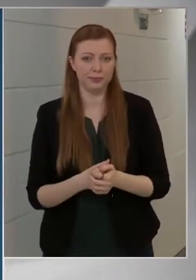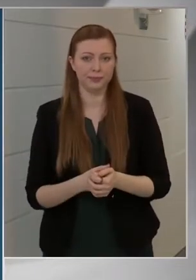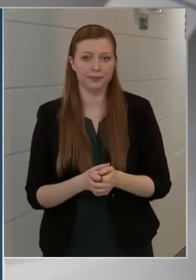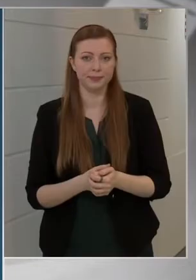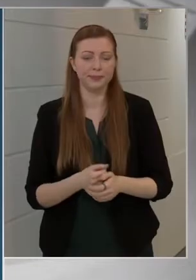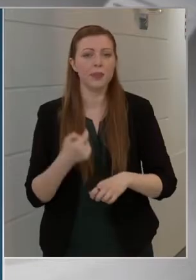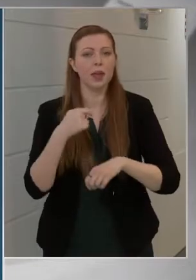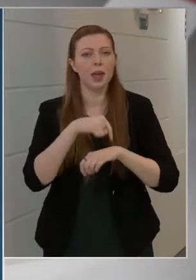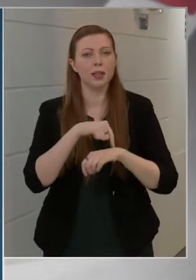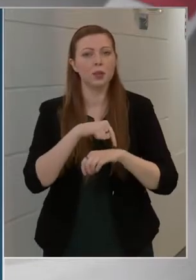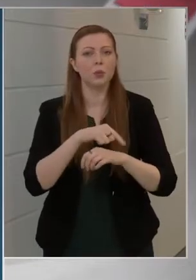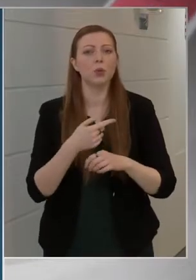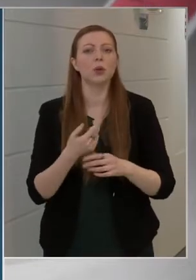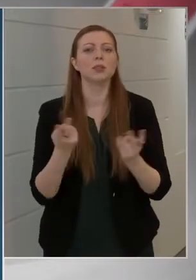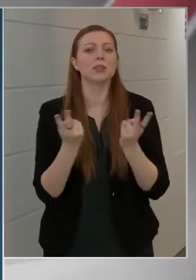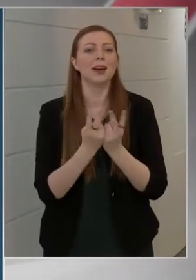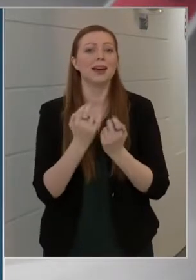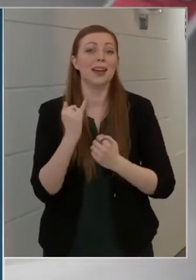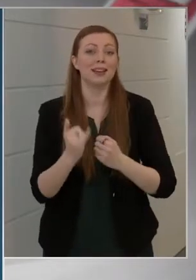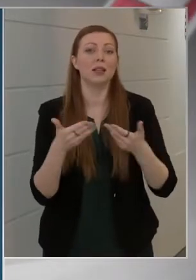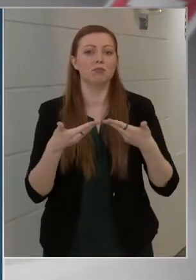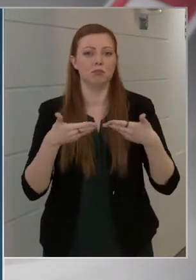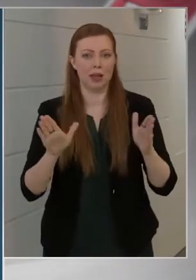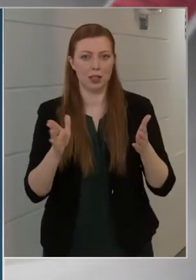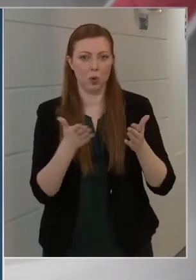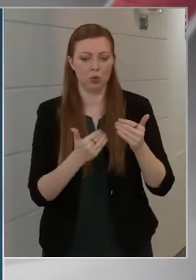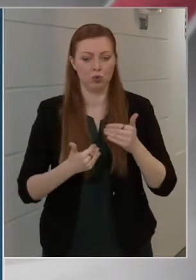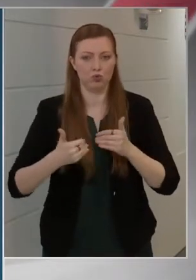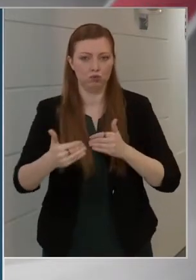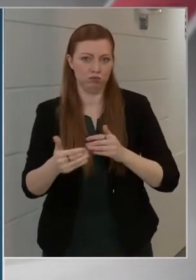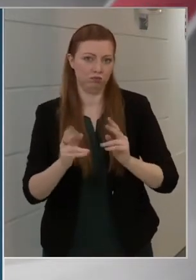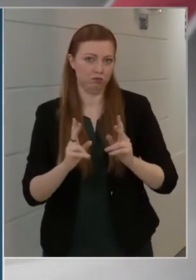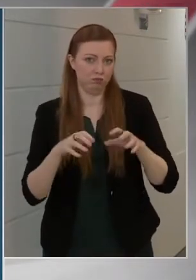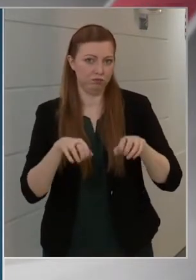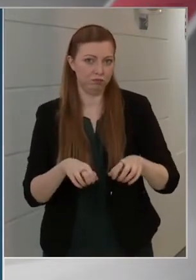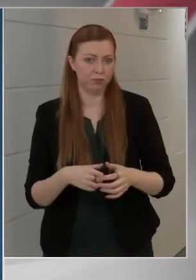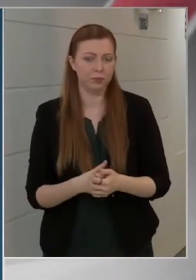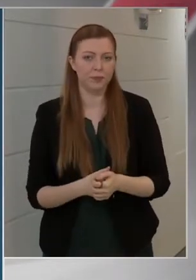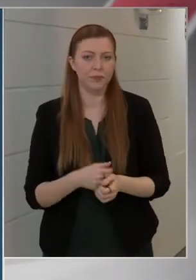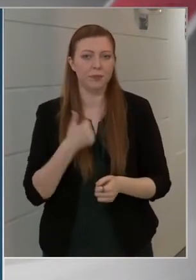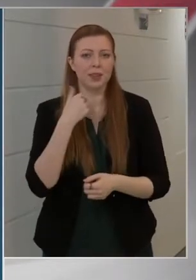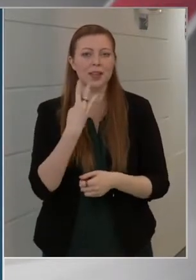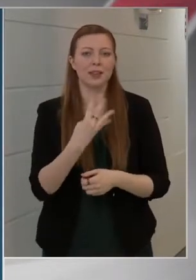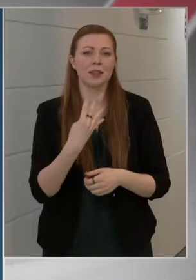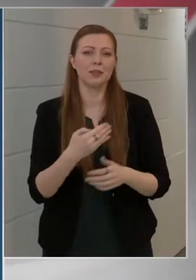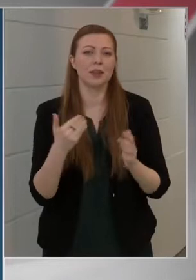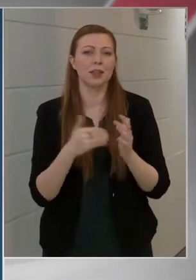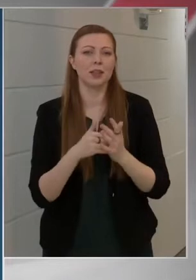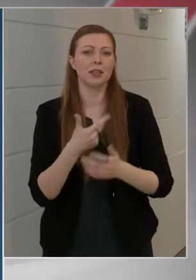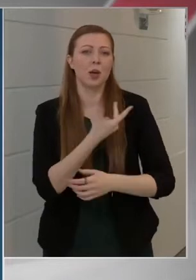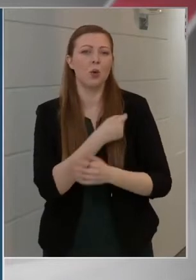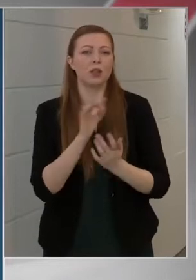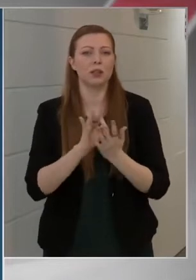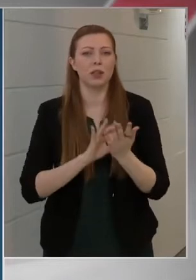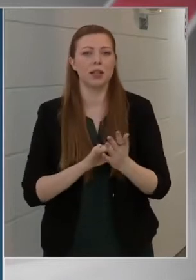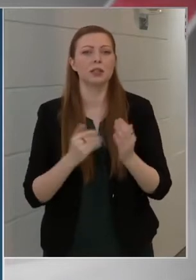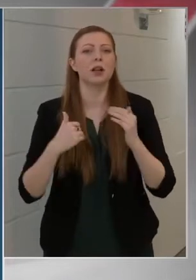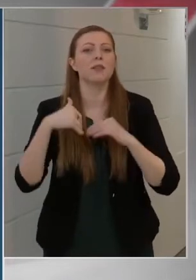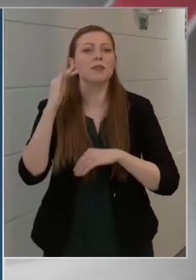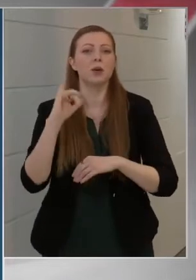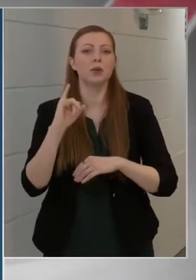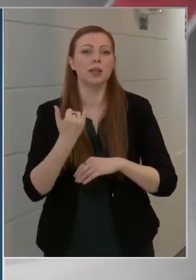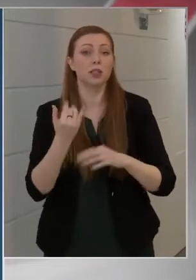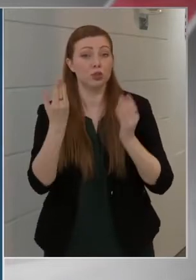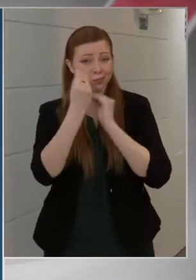időpontokat egészen keddig nyitottuk meg. 144 ezer oltásra regisztrált felnőttet is